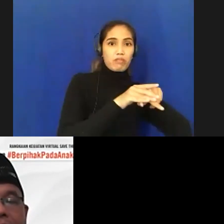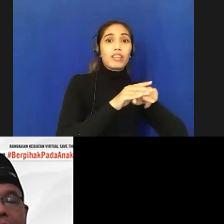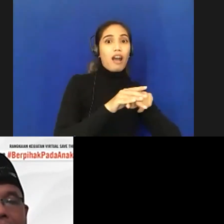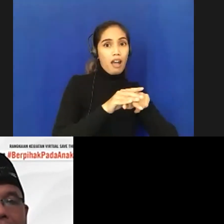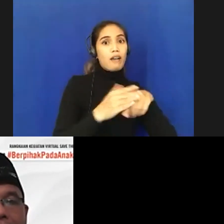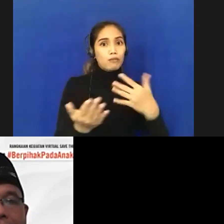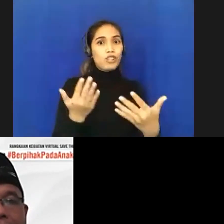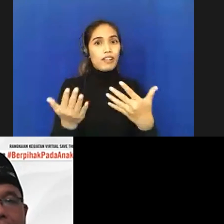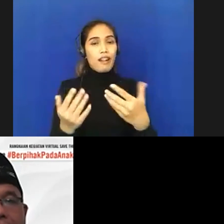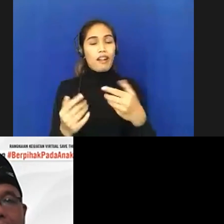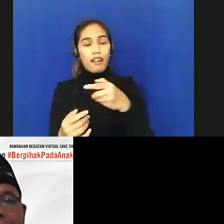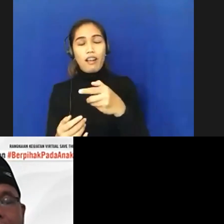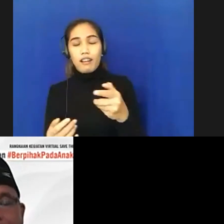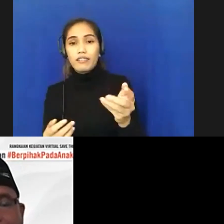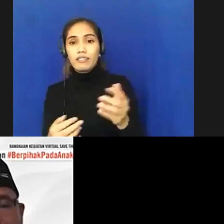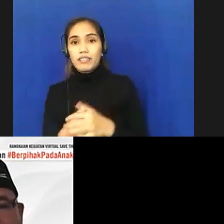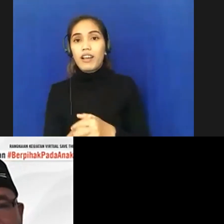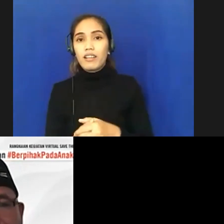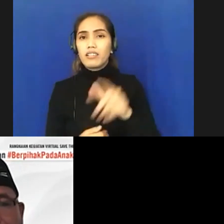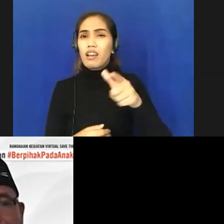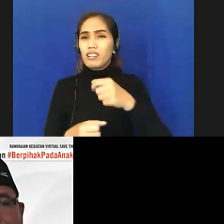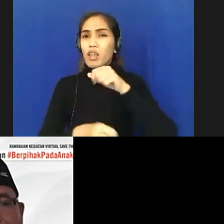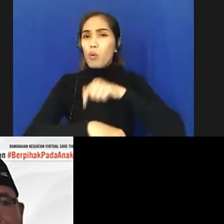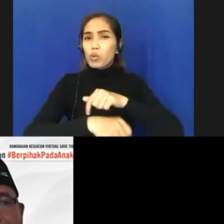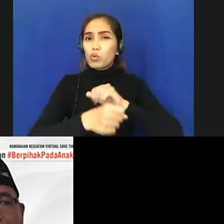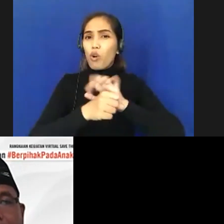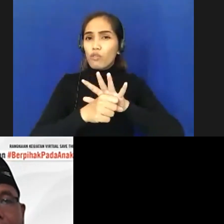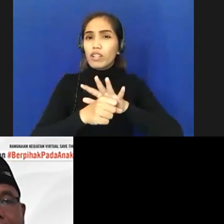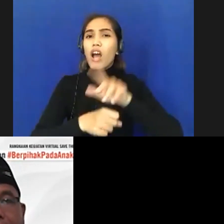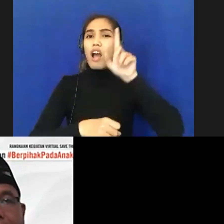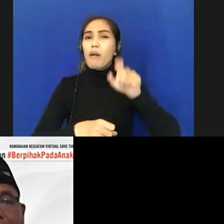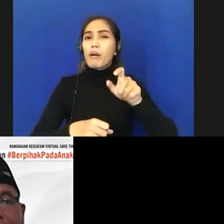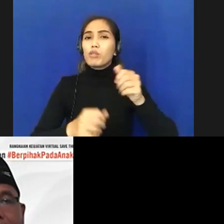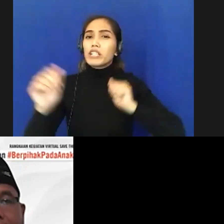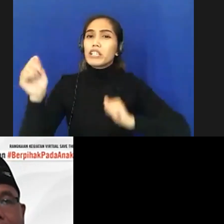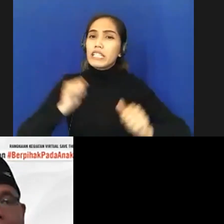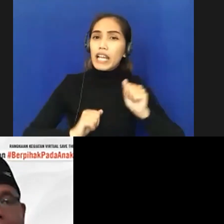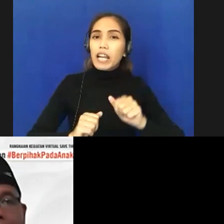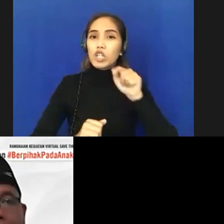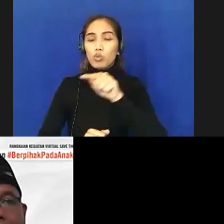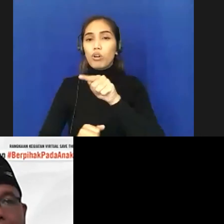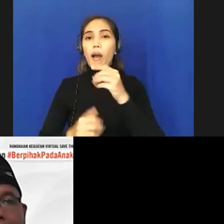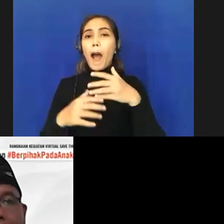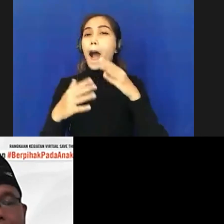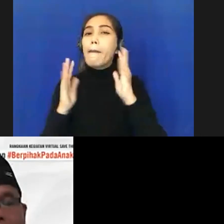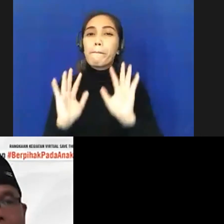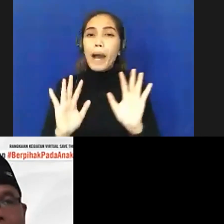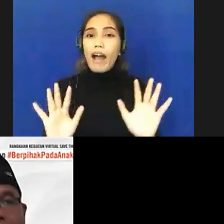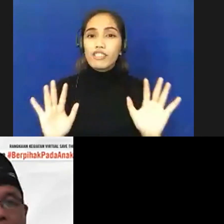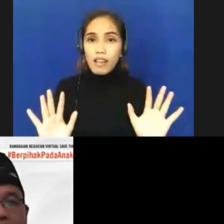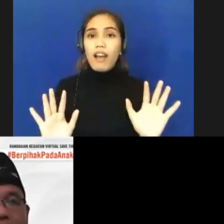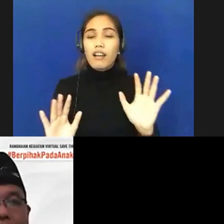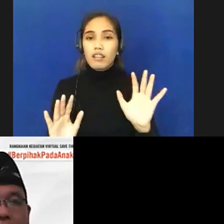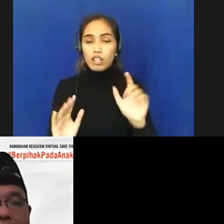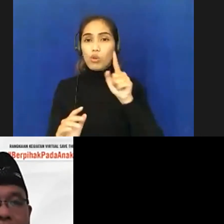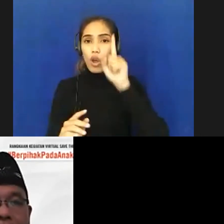didungung-dungungkan agar di era COVID ini apapun kegiatan-kegiatan itu tentu